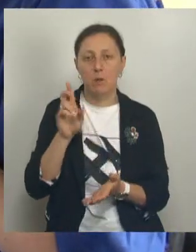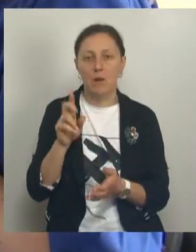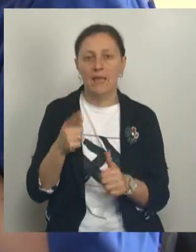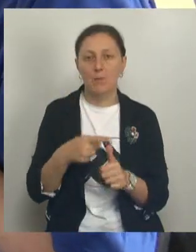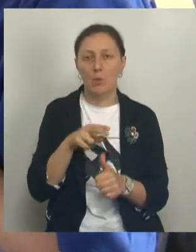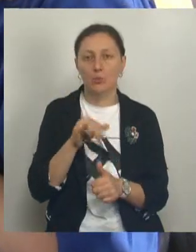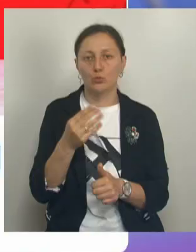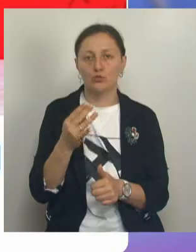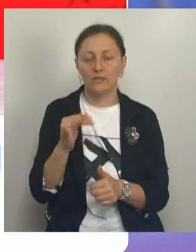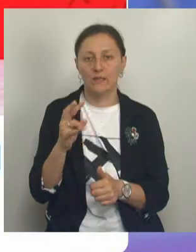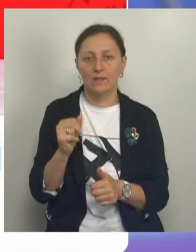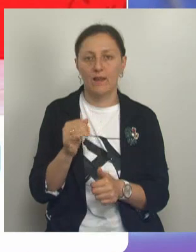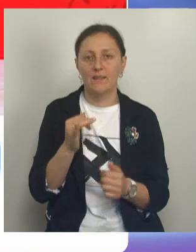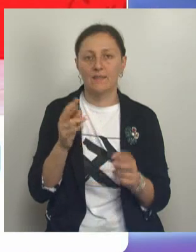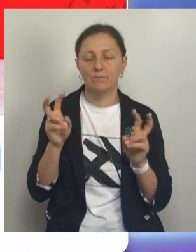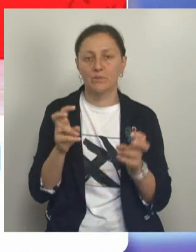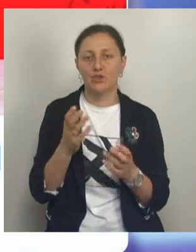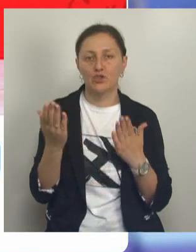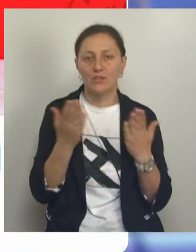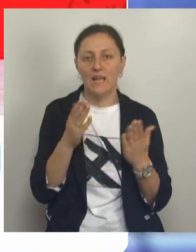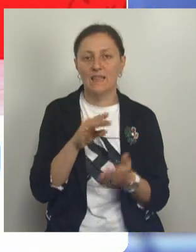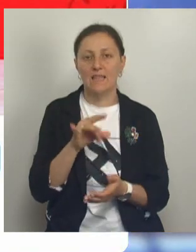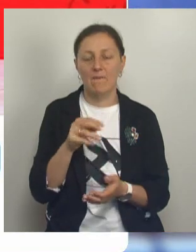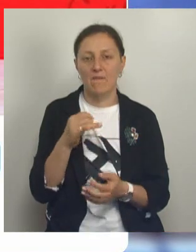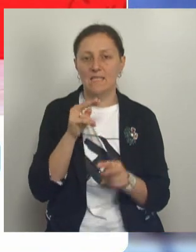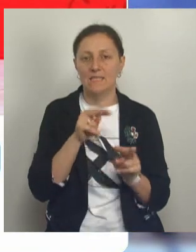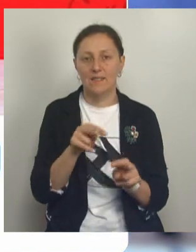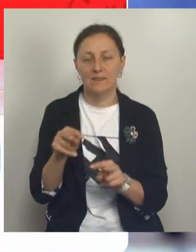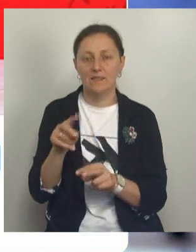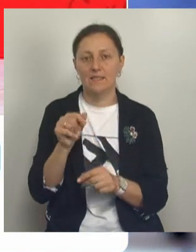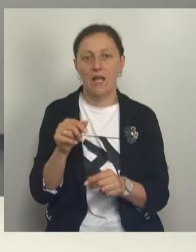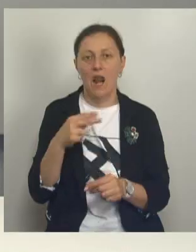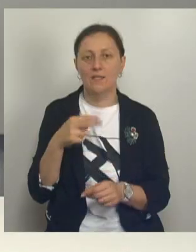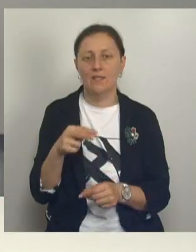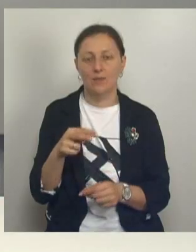Пушкина и по хэштегу «Читай трамвай Оскол» следить за ближайшими литературными акциями. библиотеки имени «Читай